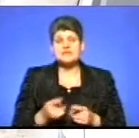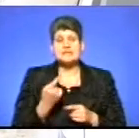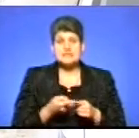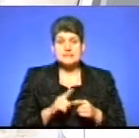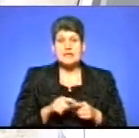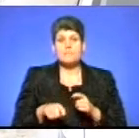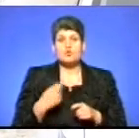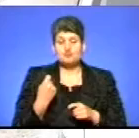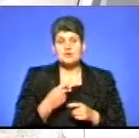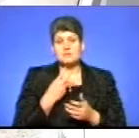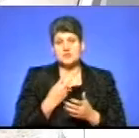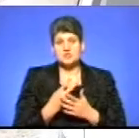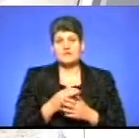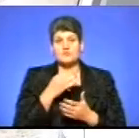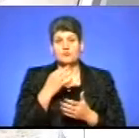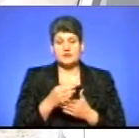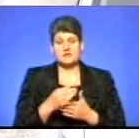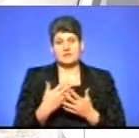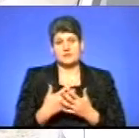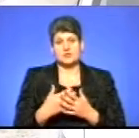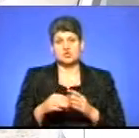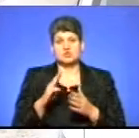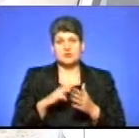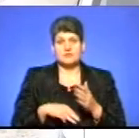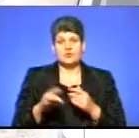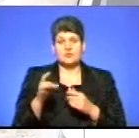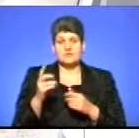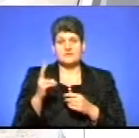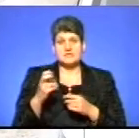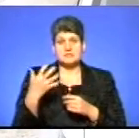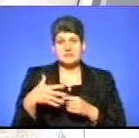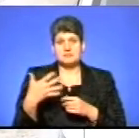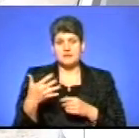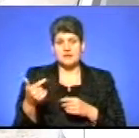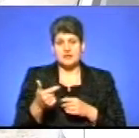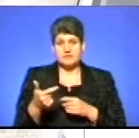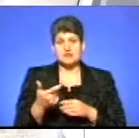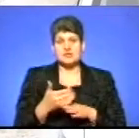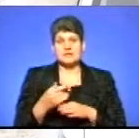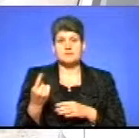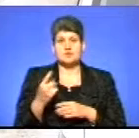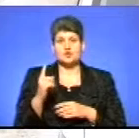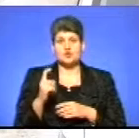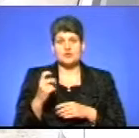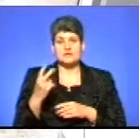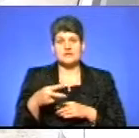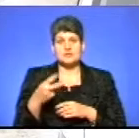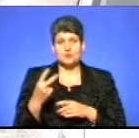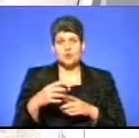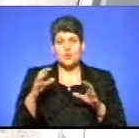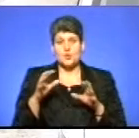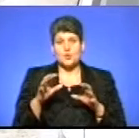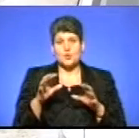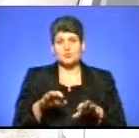таке порушення передбачається відповідальність у вигляді штрафу в розмірі 255 гривень. Відповідно до частини першої статті 122 кодексу